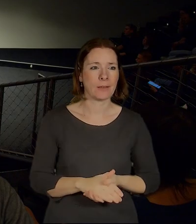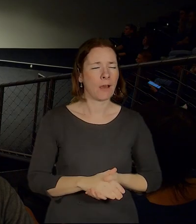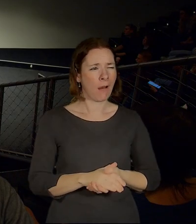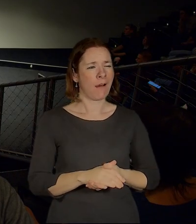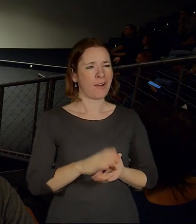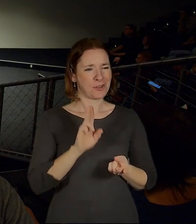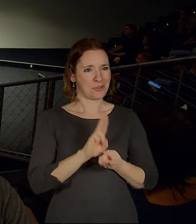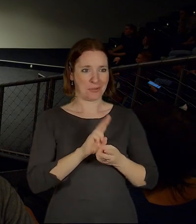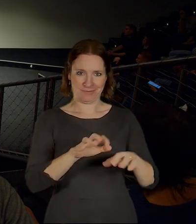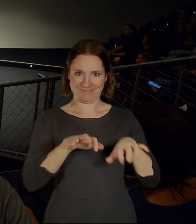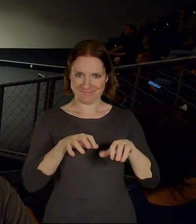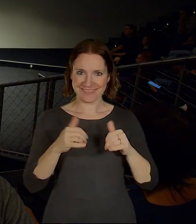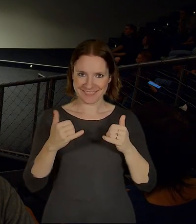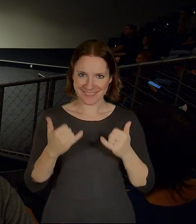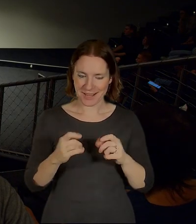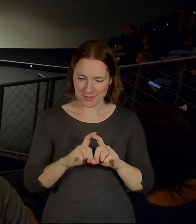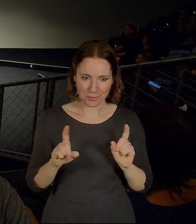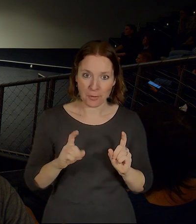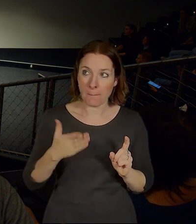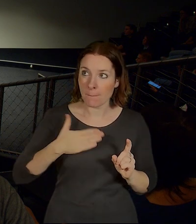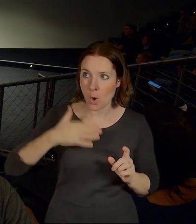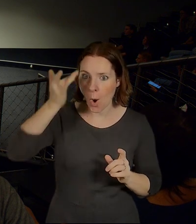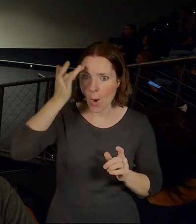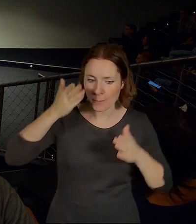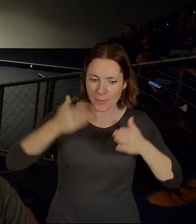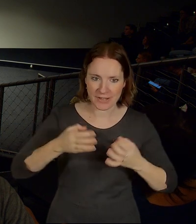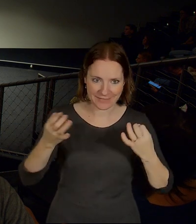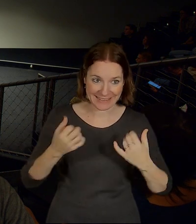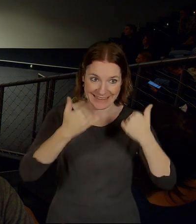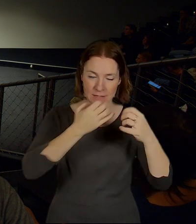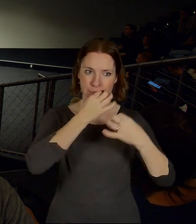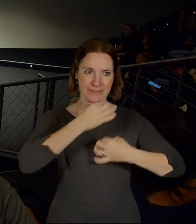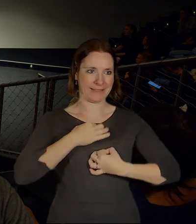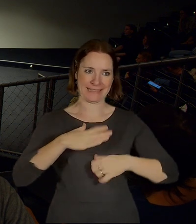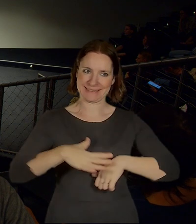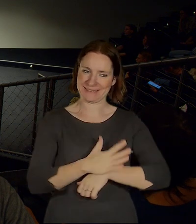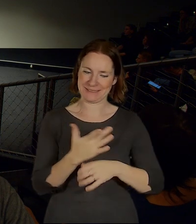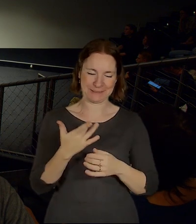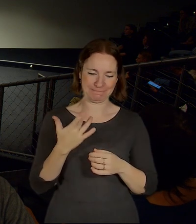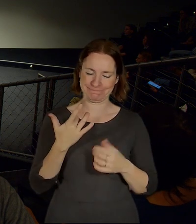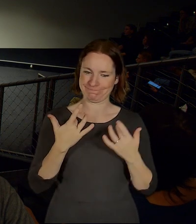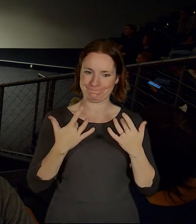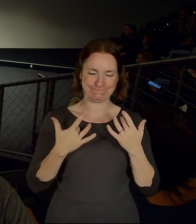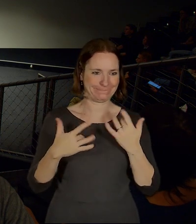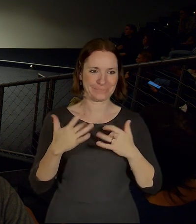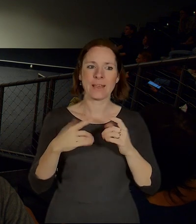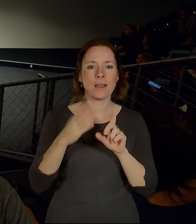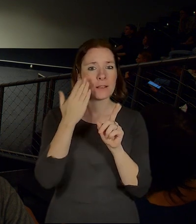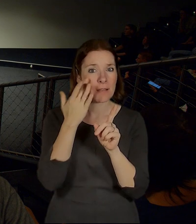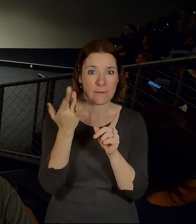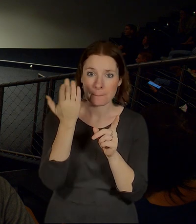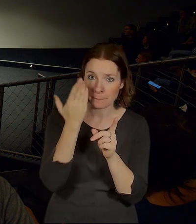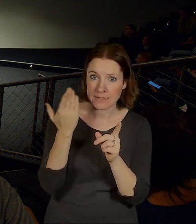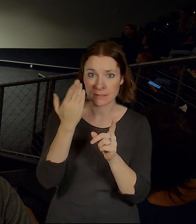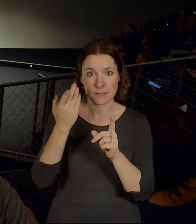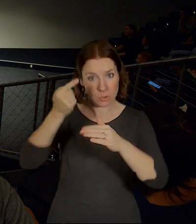nachytal mimo můj ránk. Teď si nejsem jistý, jestli ten tunel je myšlený pouze pro rychlý spojení,